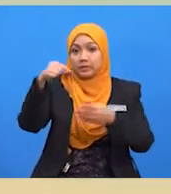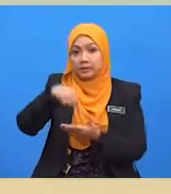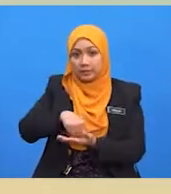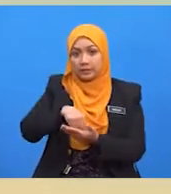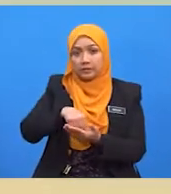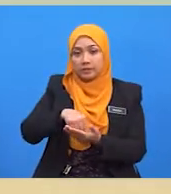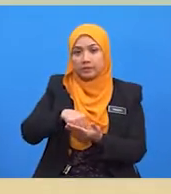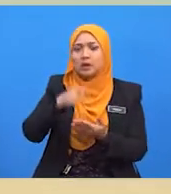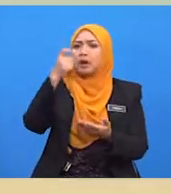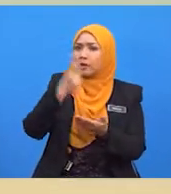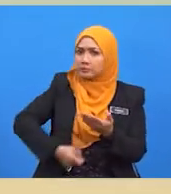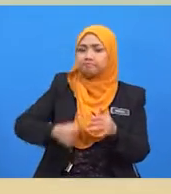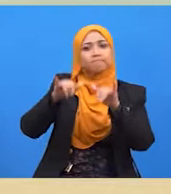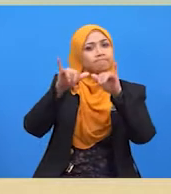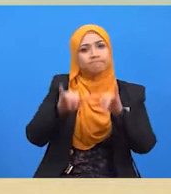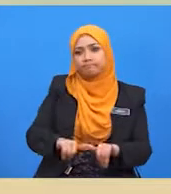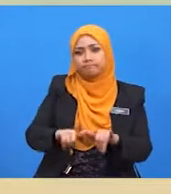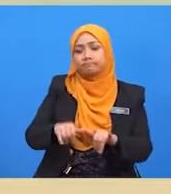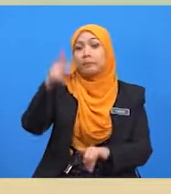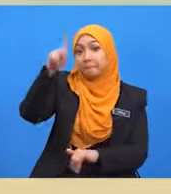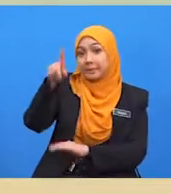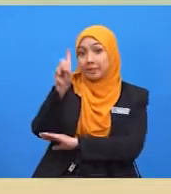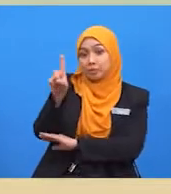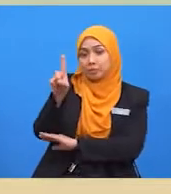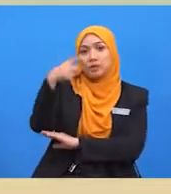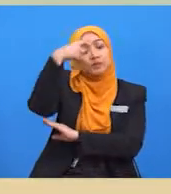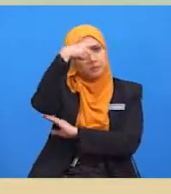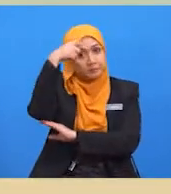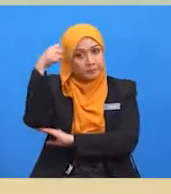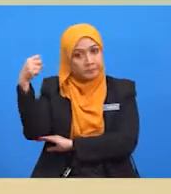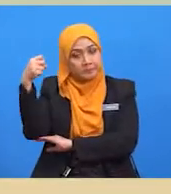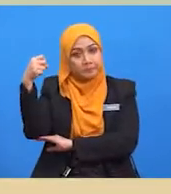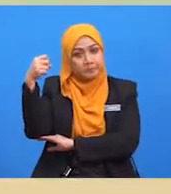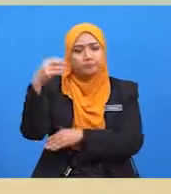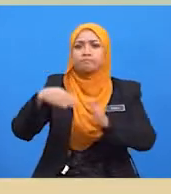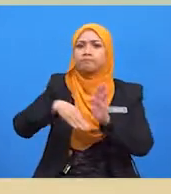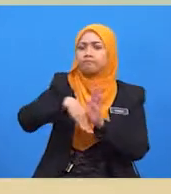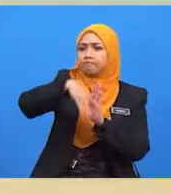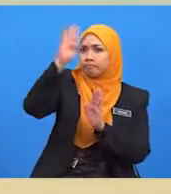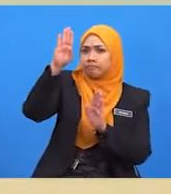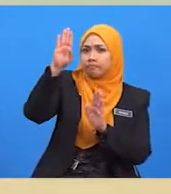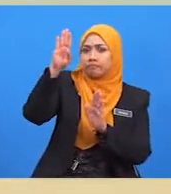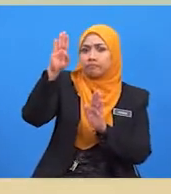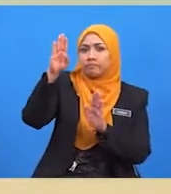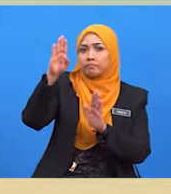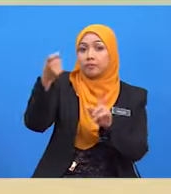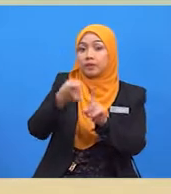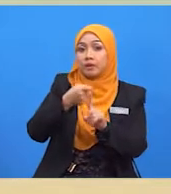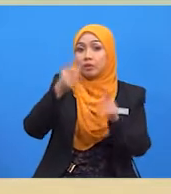ini kerana lebihan permintaan untuk kereta di pasaran dalam negara